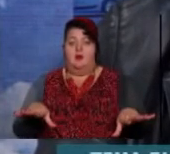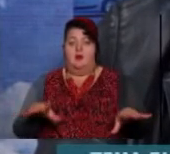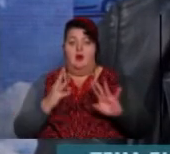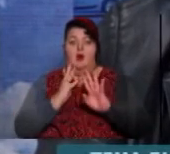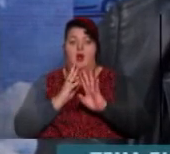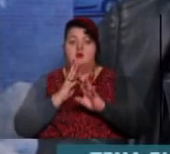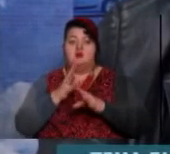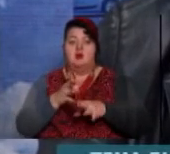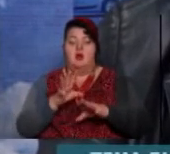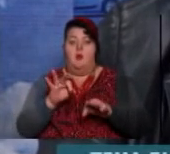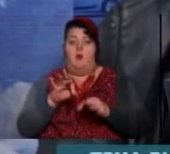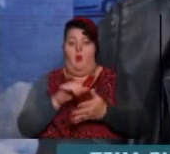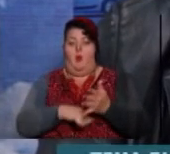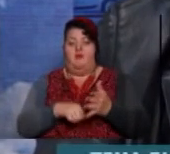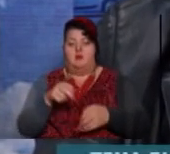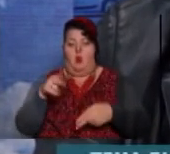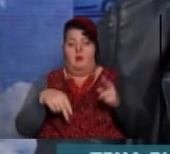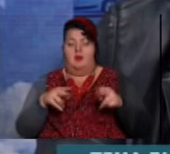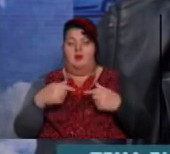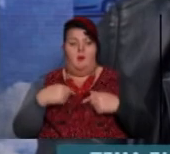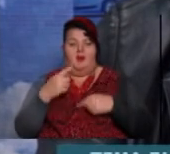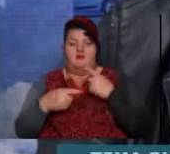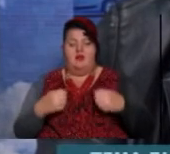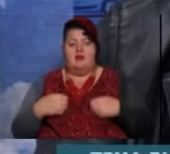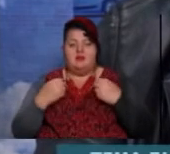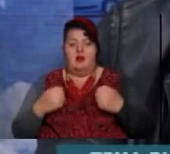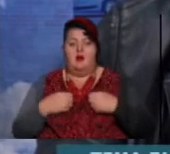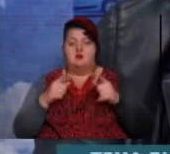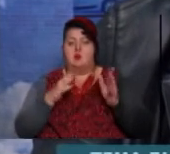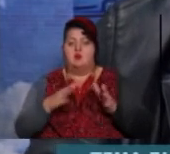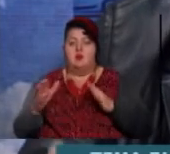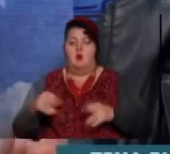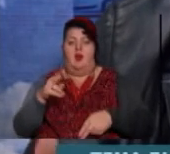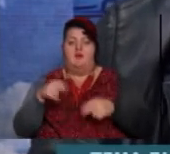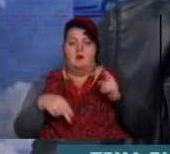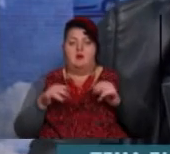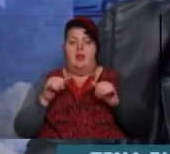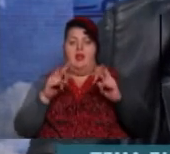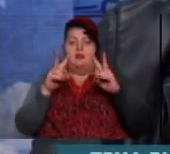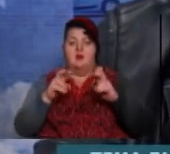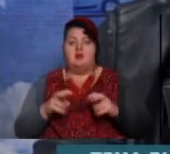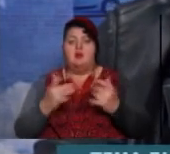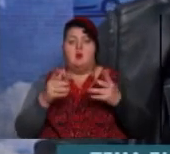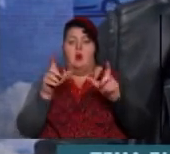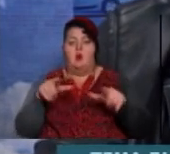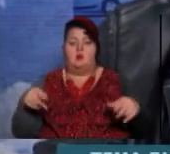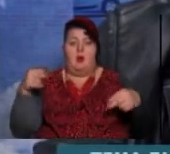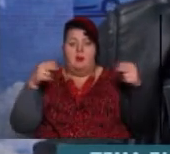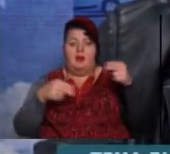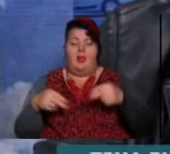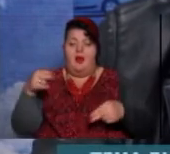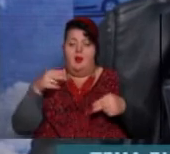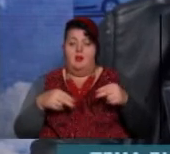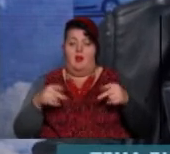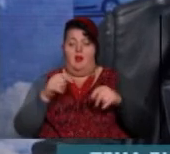очередей по поводу операции. І ми завжди старалися, що не тільки в операционах, але і на обслідовування, скільки людей приїхало на обслідовання в